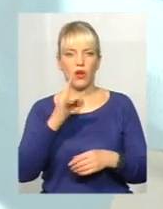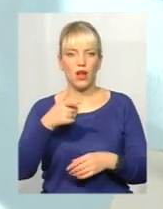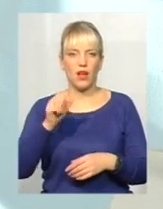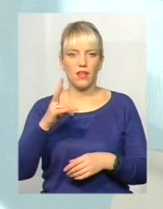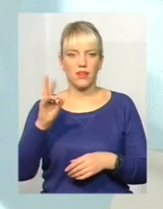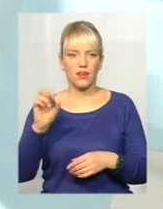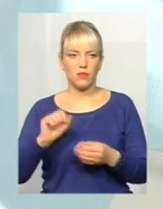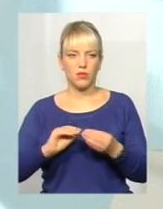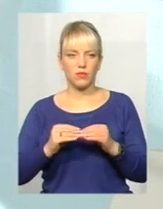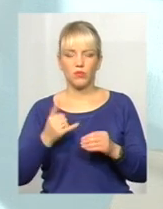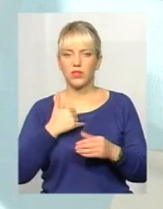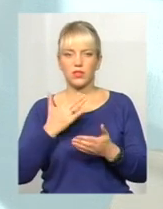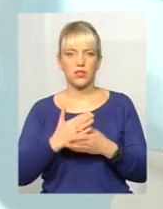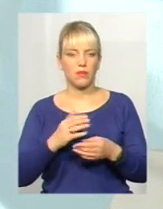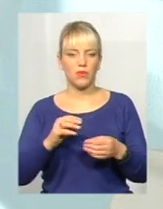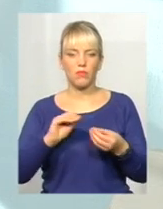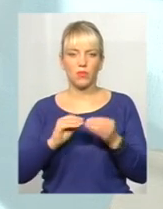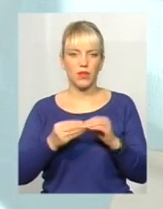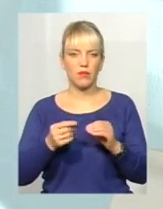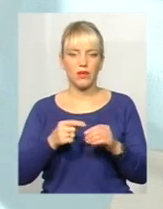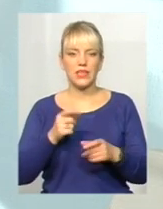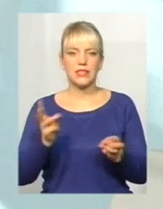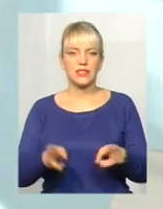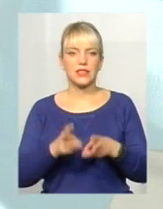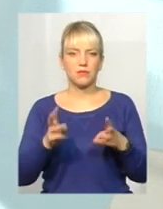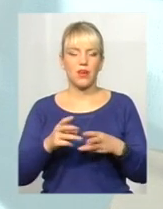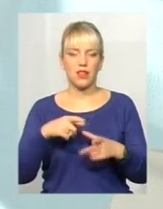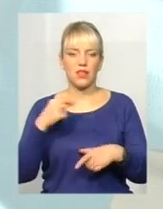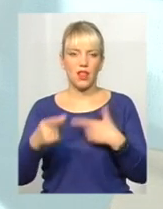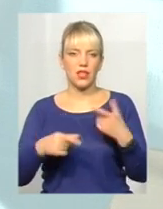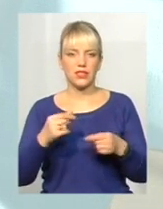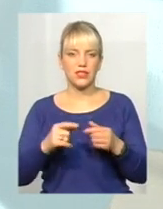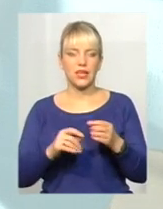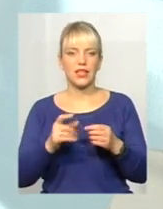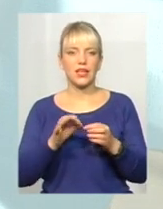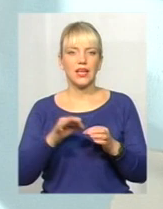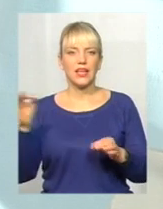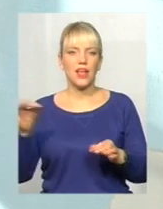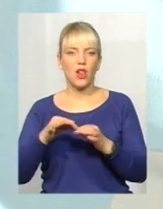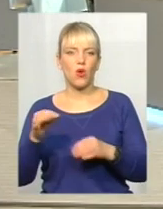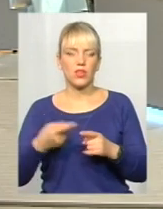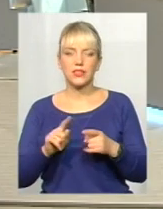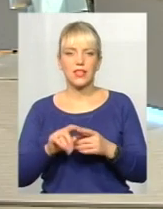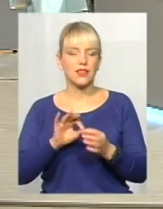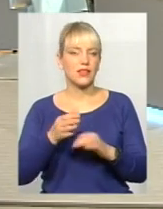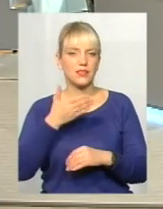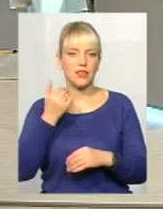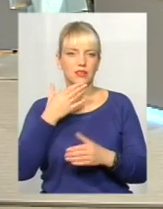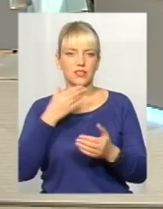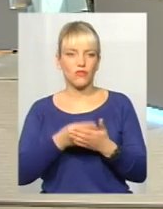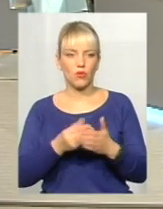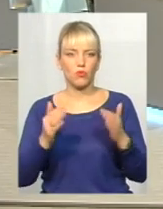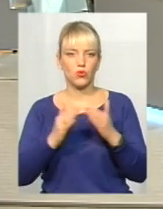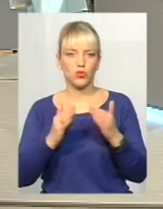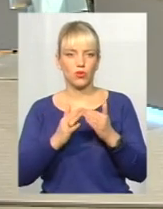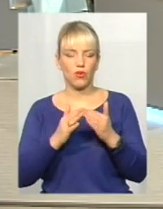постійно маємо проблему з спалюванням листя, гілок. Це дійсно, так як говорив Степан, це наскільки нескладно на своєму будинку,